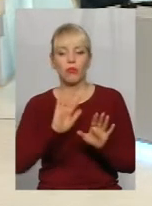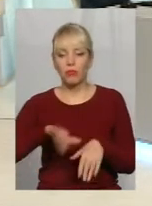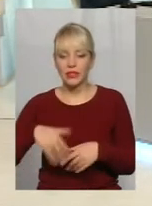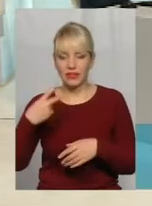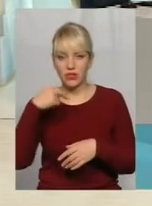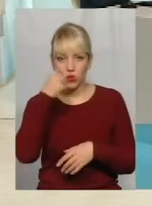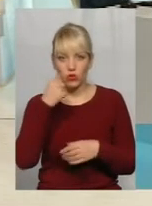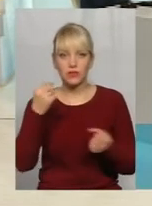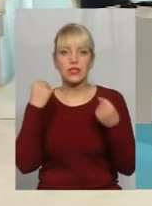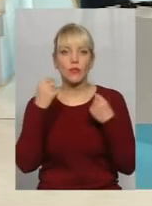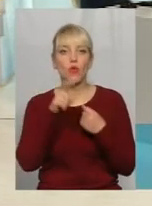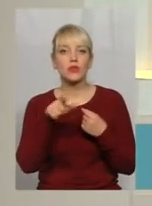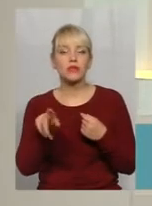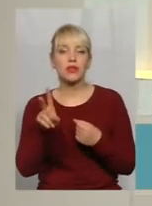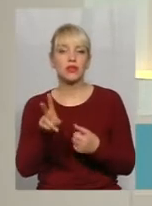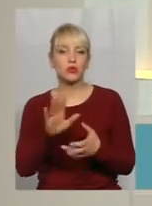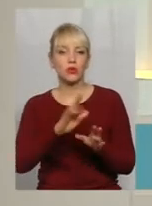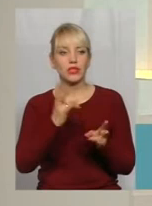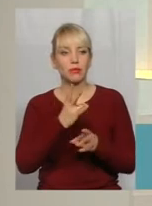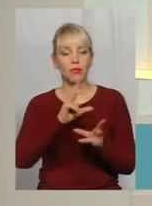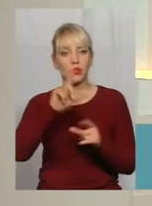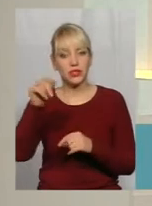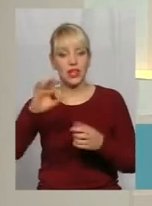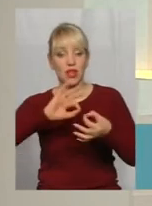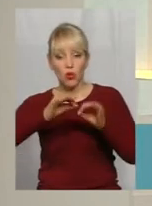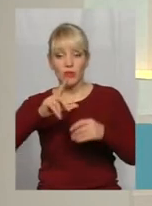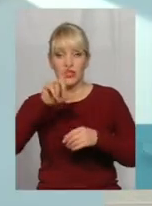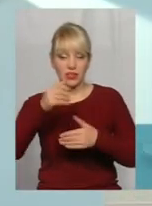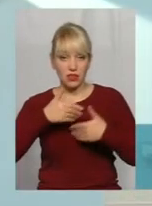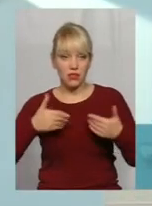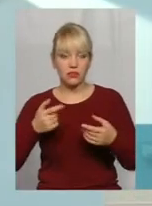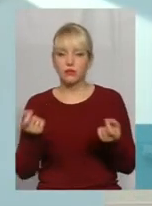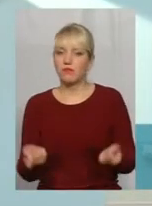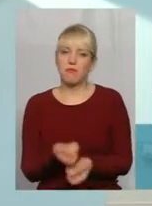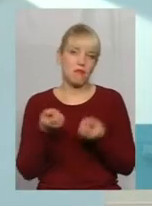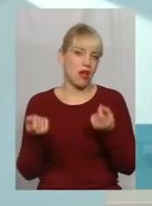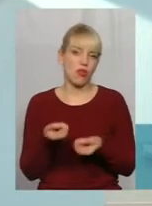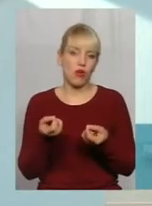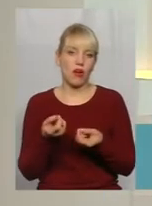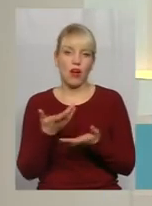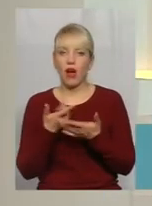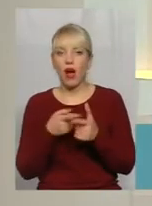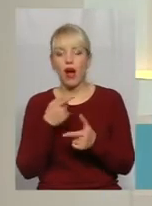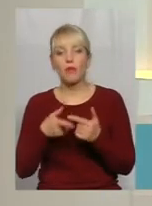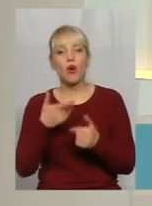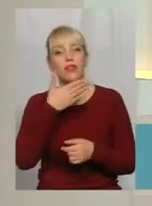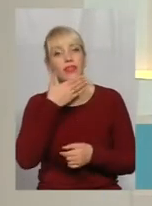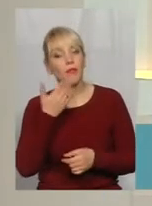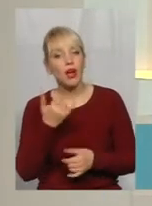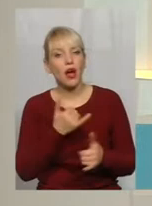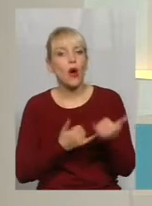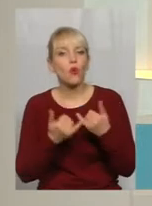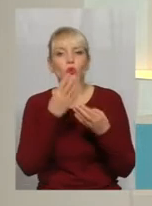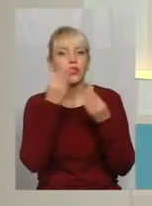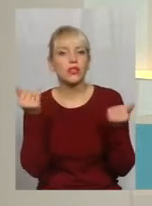спортсменів, які, ну, по суті, могли поїхати на Олімпіаду, боротися за ліцензи, дуже мало або немає, ви так сказали. А куди вони